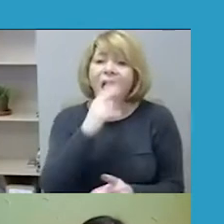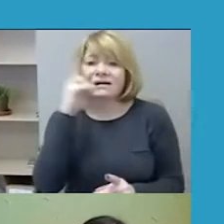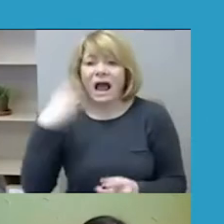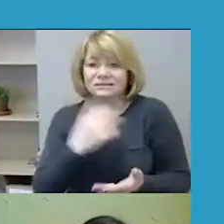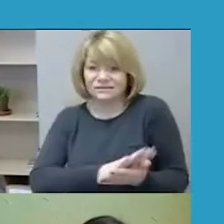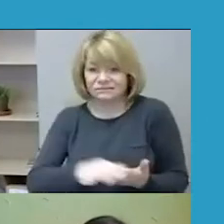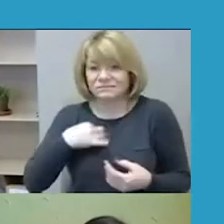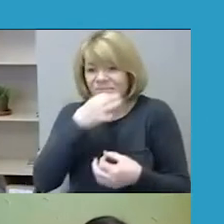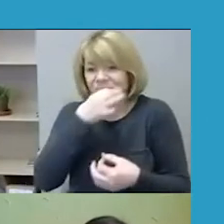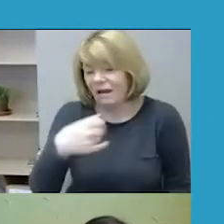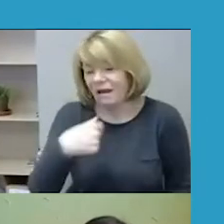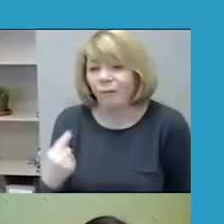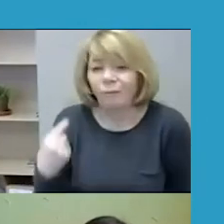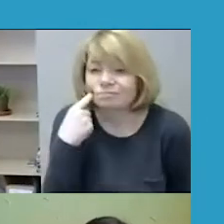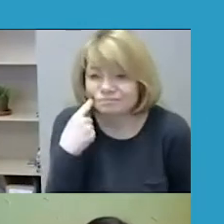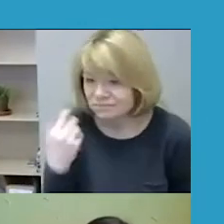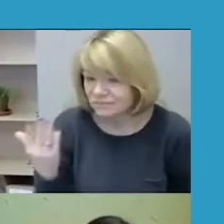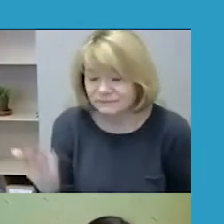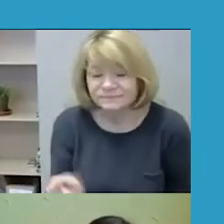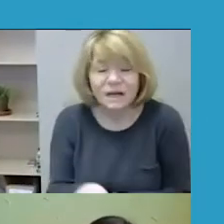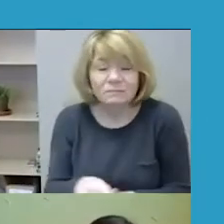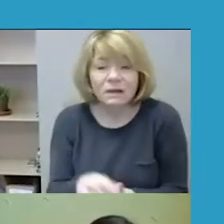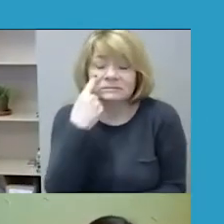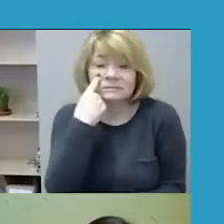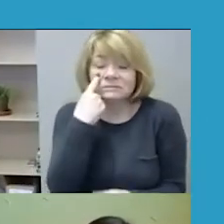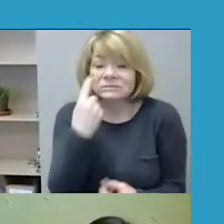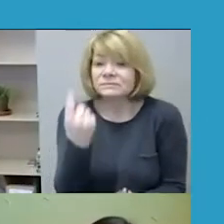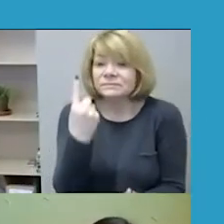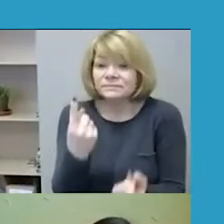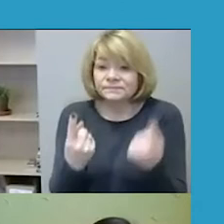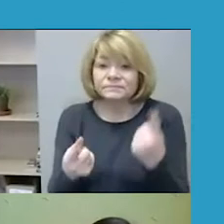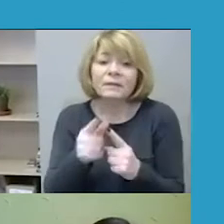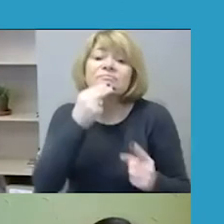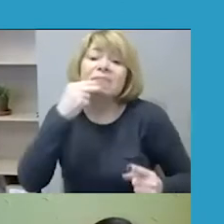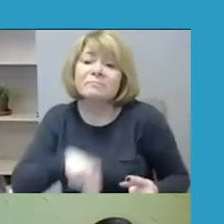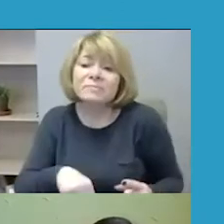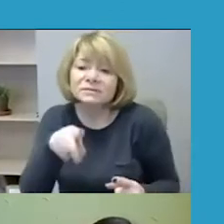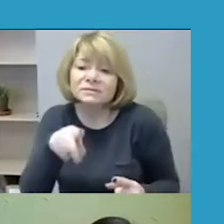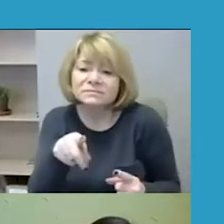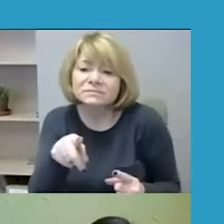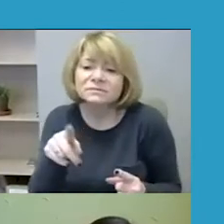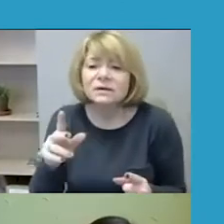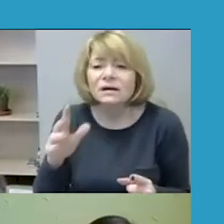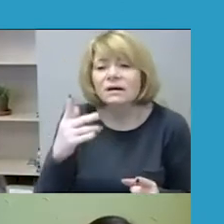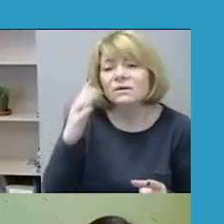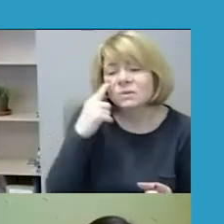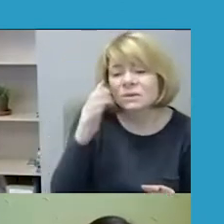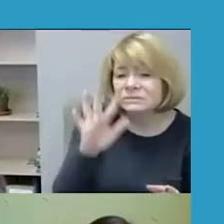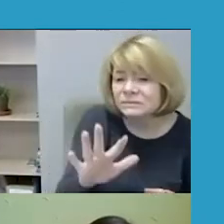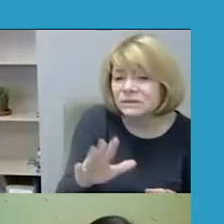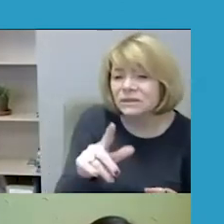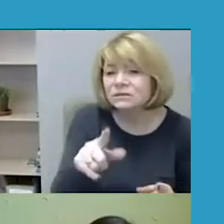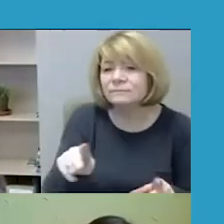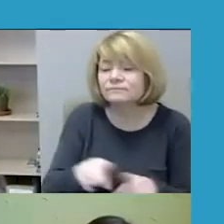pat pastebėta, jog neapykantos nusikaltimai paveikia ne tik patį asmenį, bet ir visą